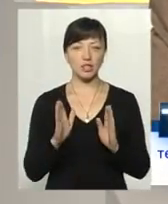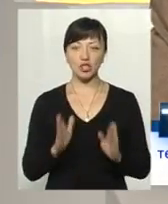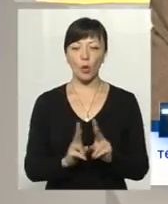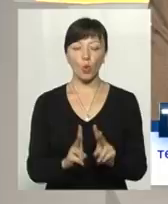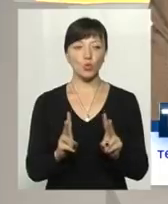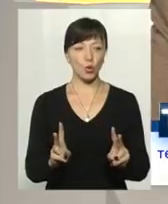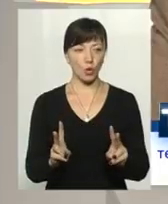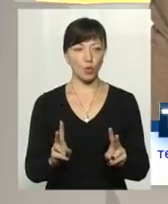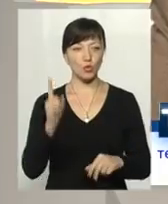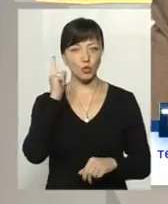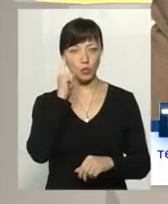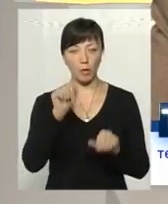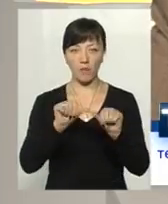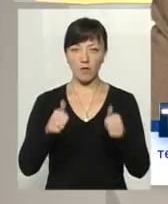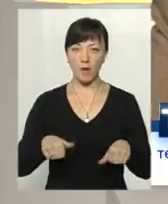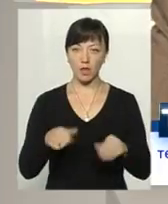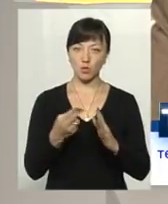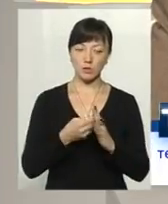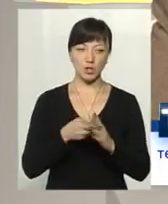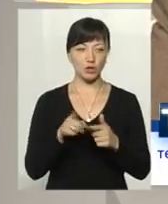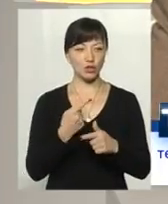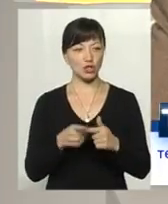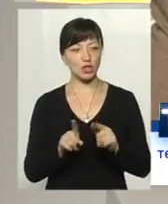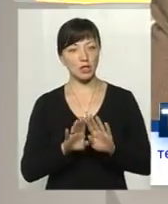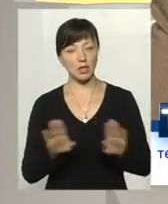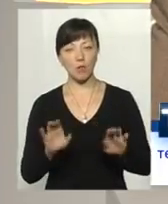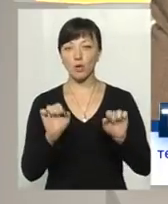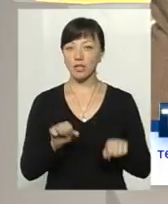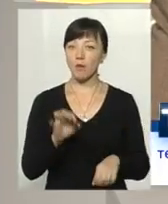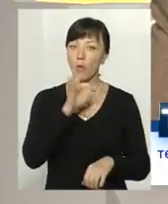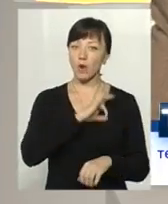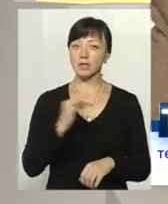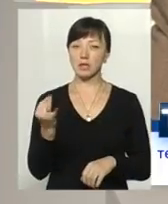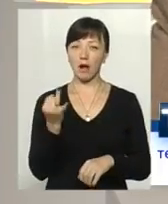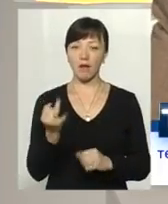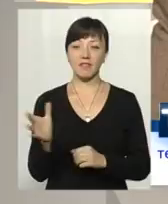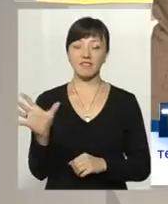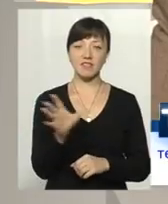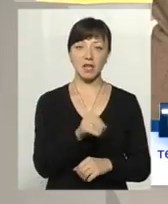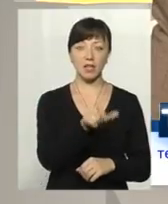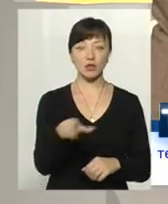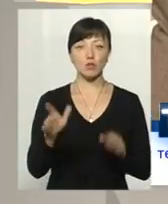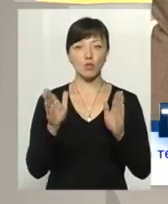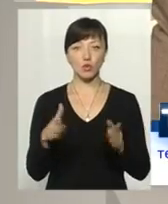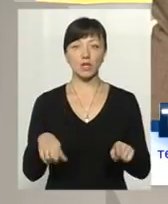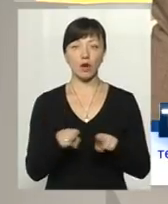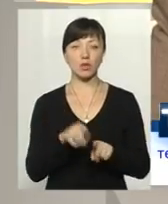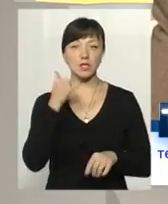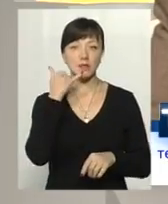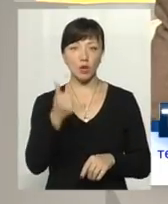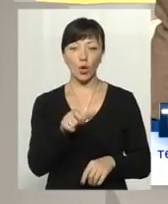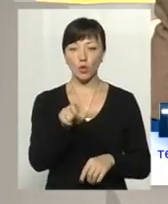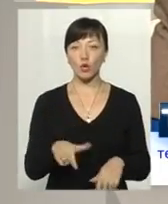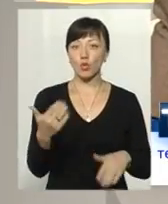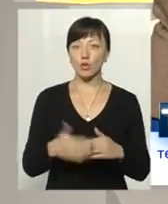тим, хто думає оформляти субсидію чи ні. Можливо, корисним і цікавим для усіх глядачів буде також дзвінок людини,